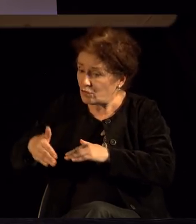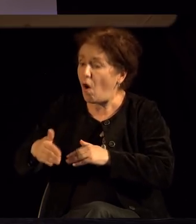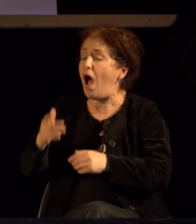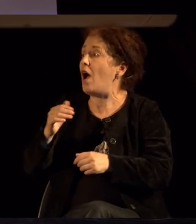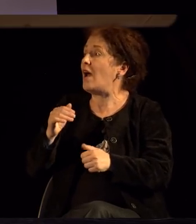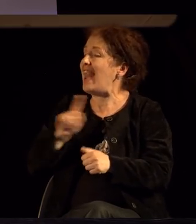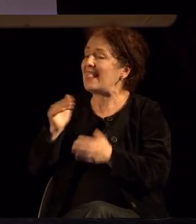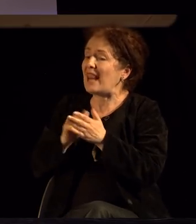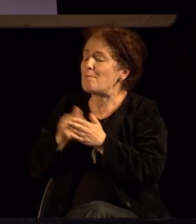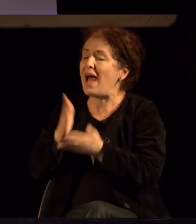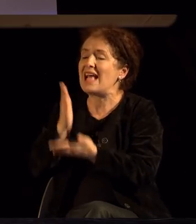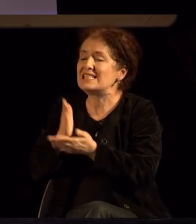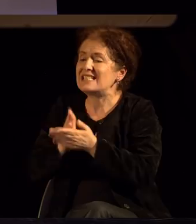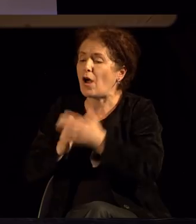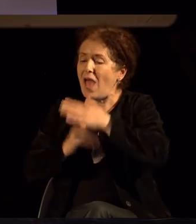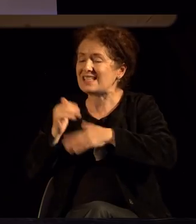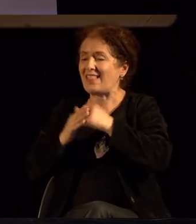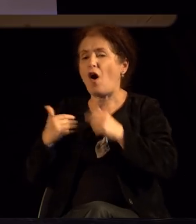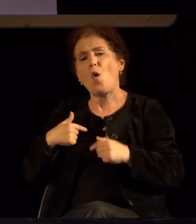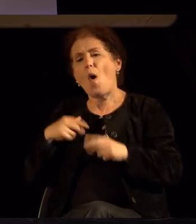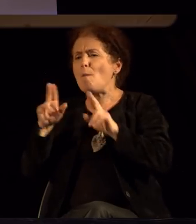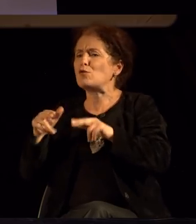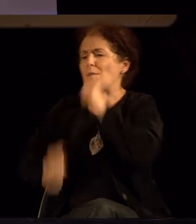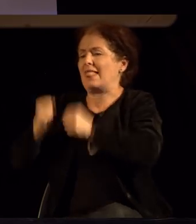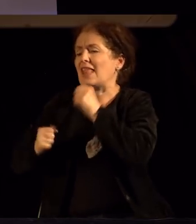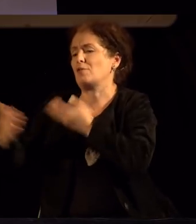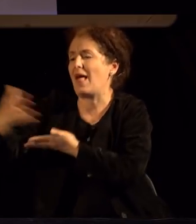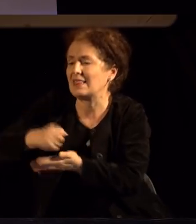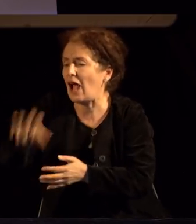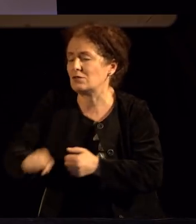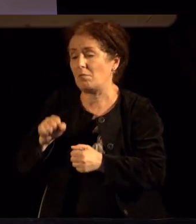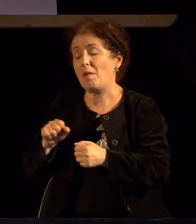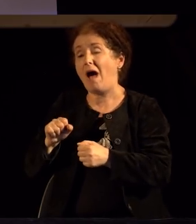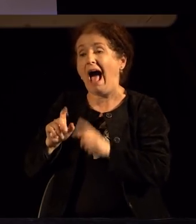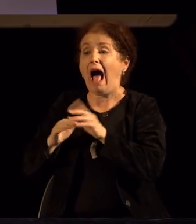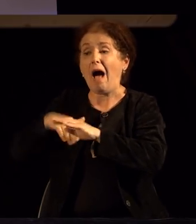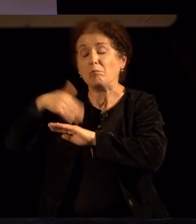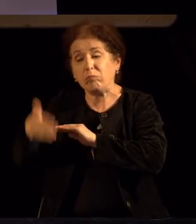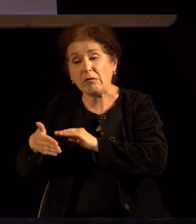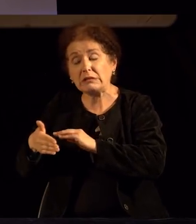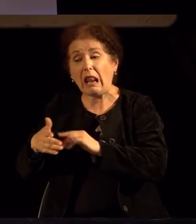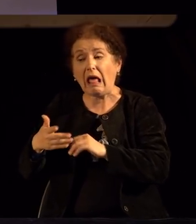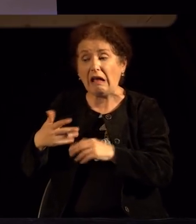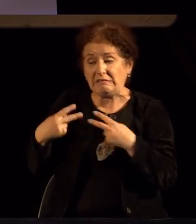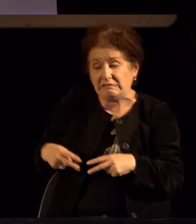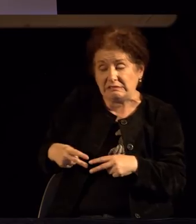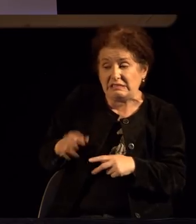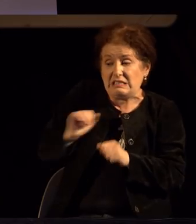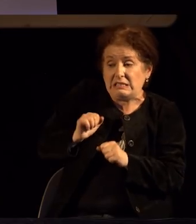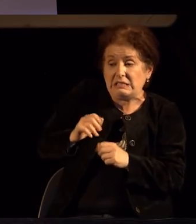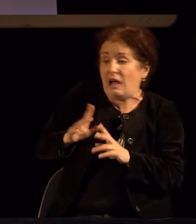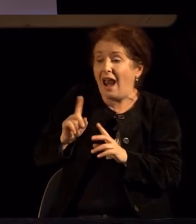секоје задоволство да го уживам, кога знам дека после тоа ќе следи големо страдање.